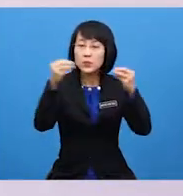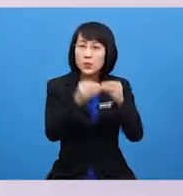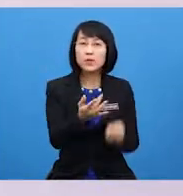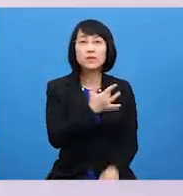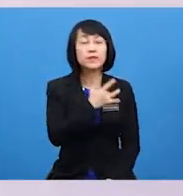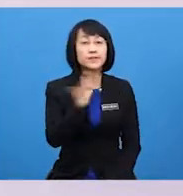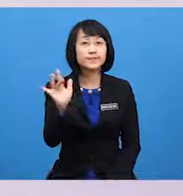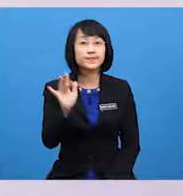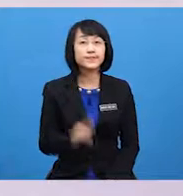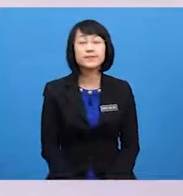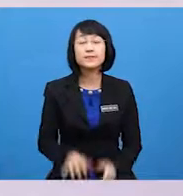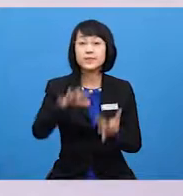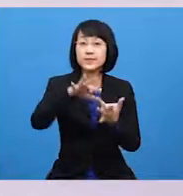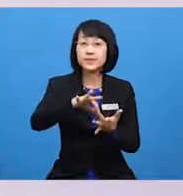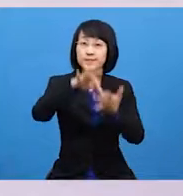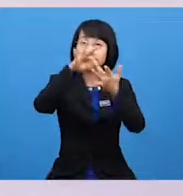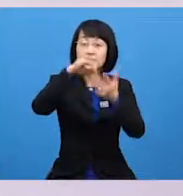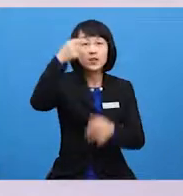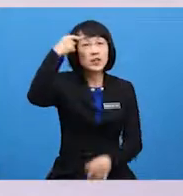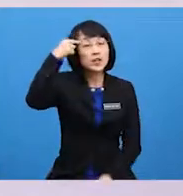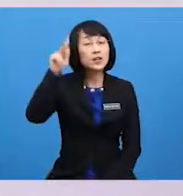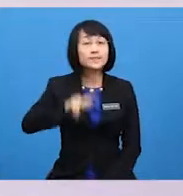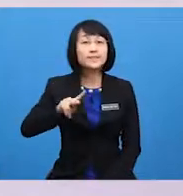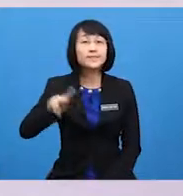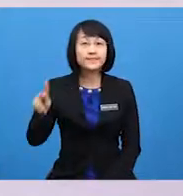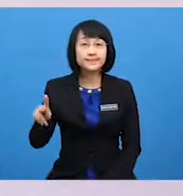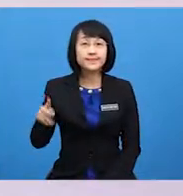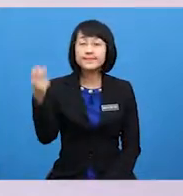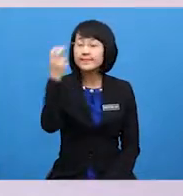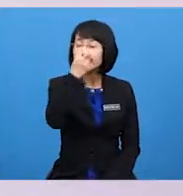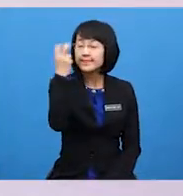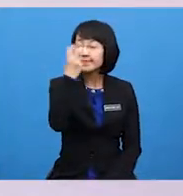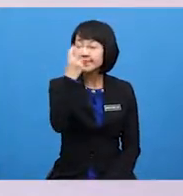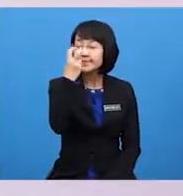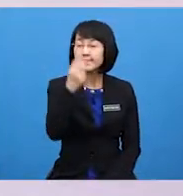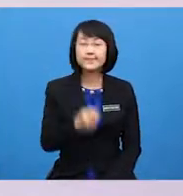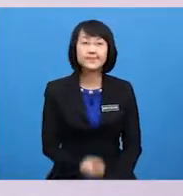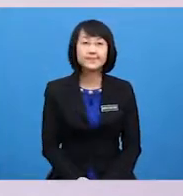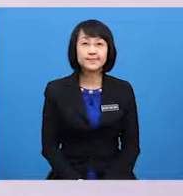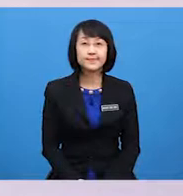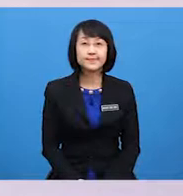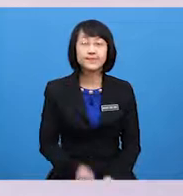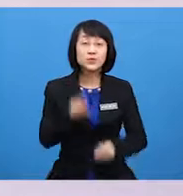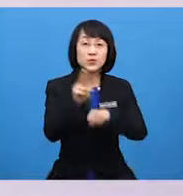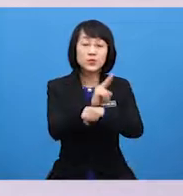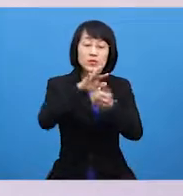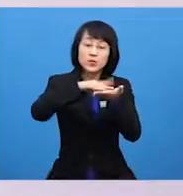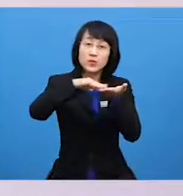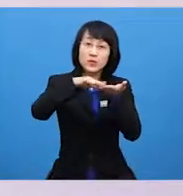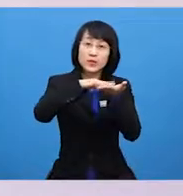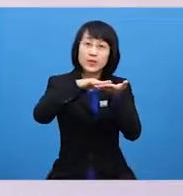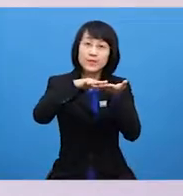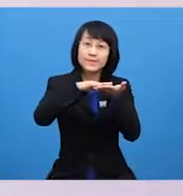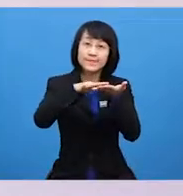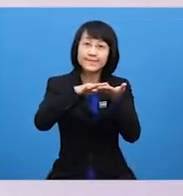Especially for pupils with visual impairment Who use braille code